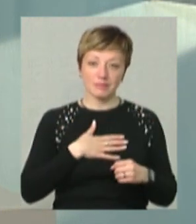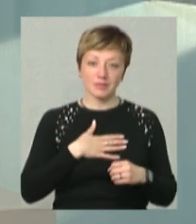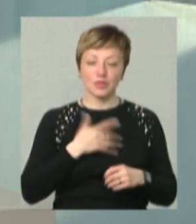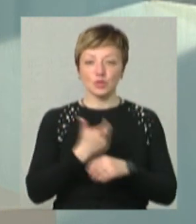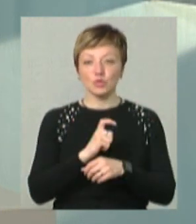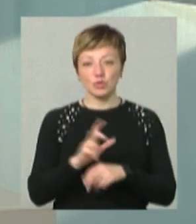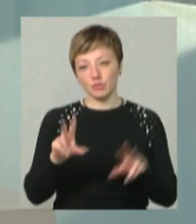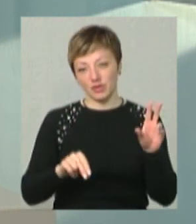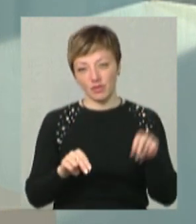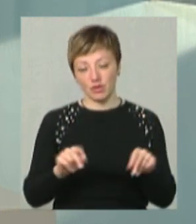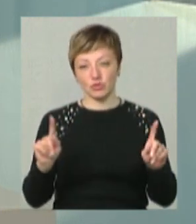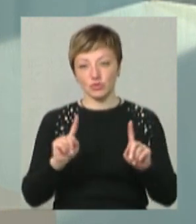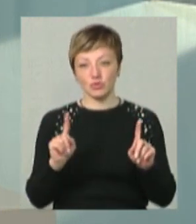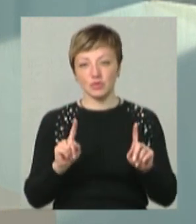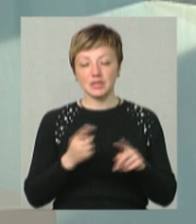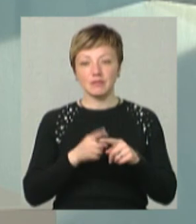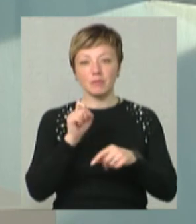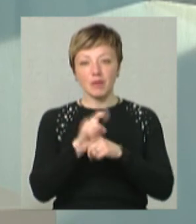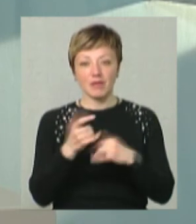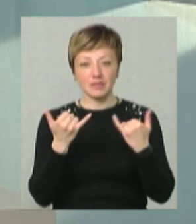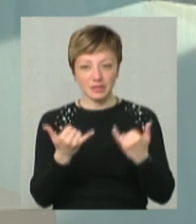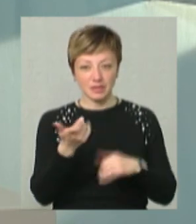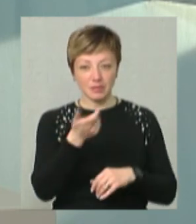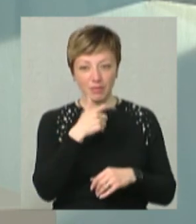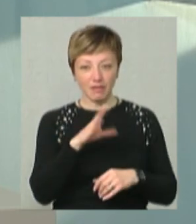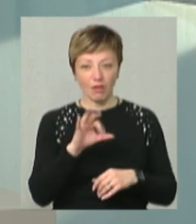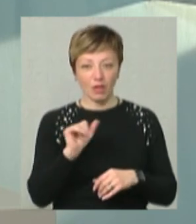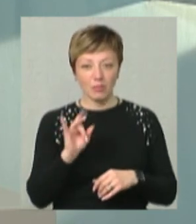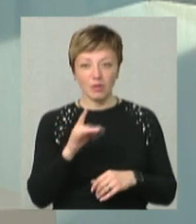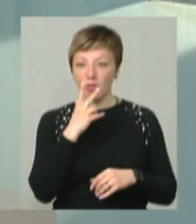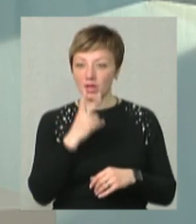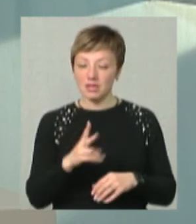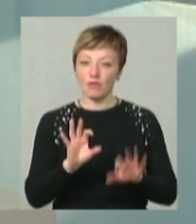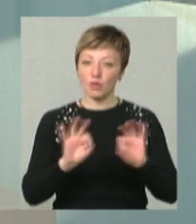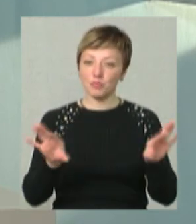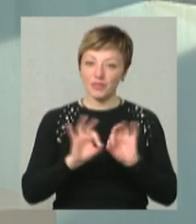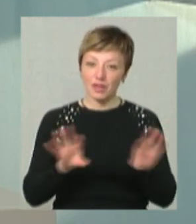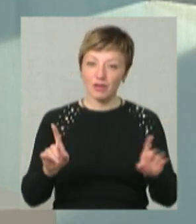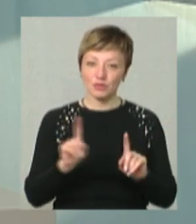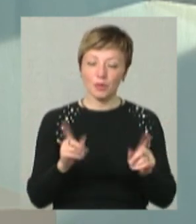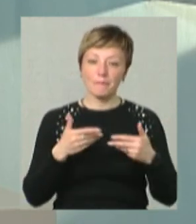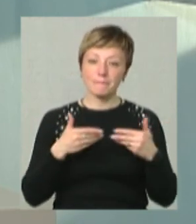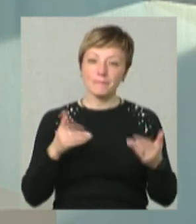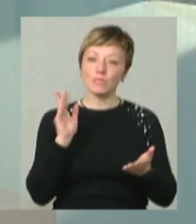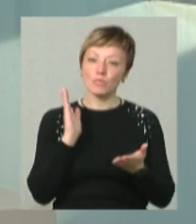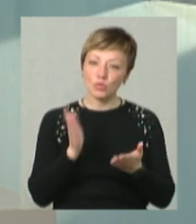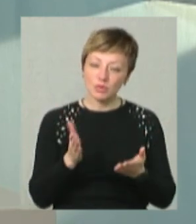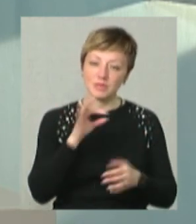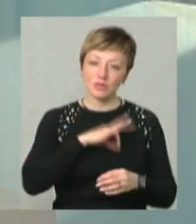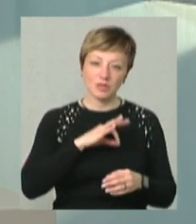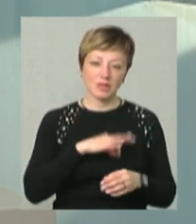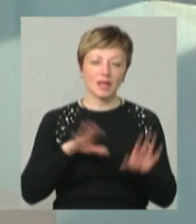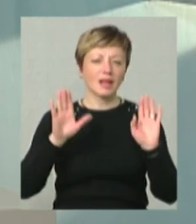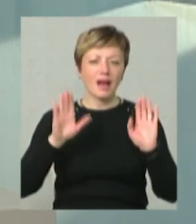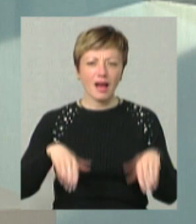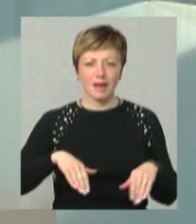Дуже сподіваюся, що ті вправи, які щойно пан Володимир показав і про які розповідав, що ми будемо застосовувати, знаєте,